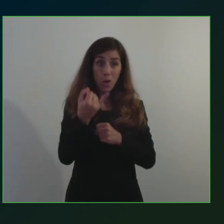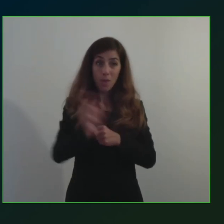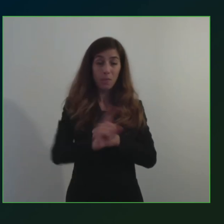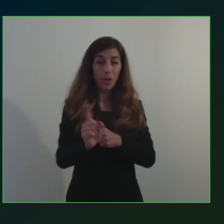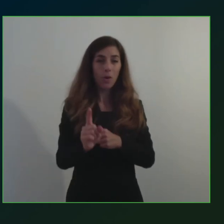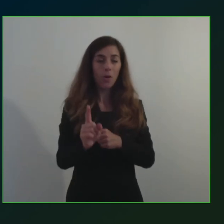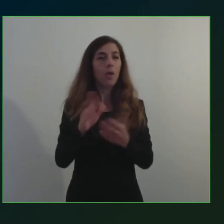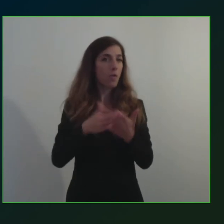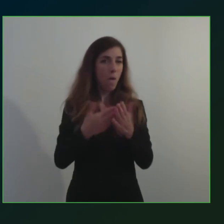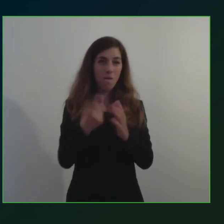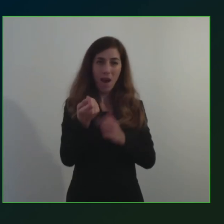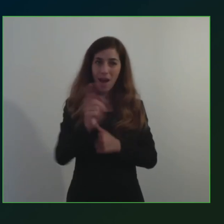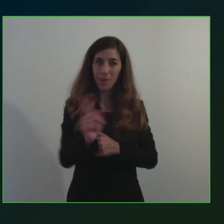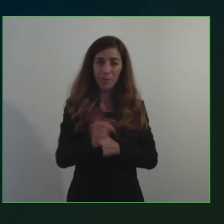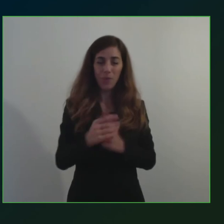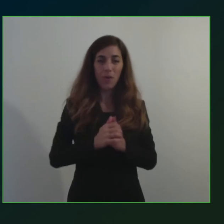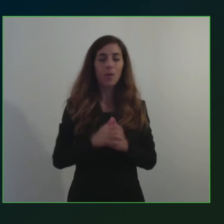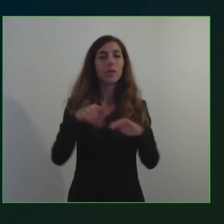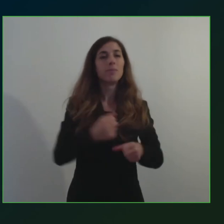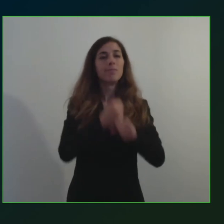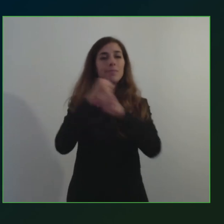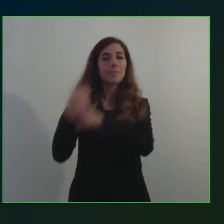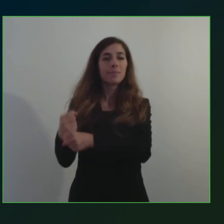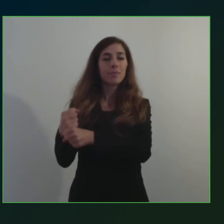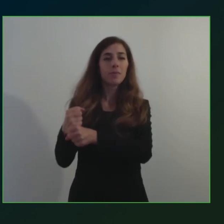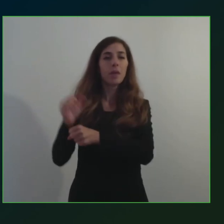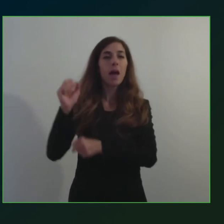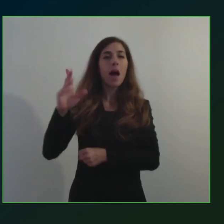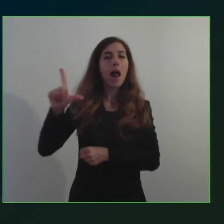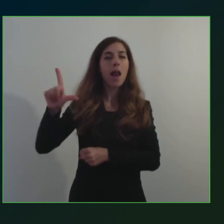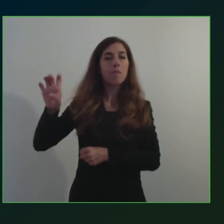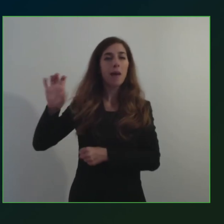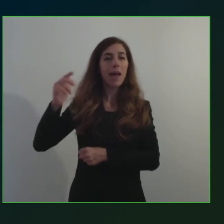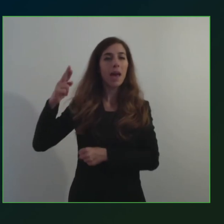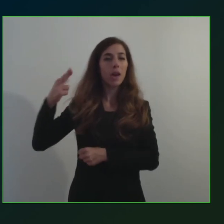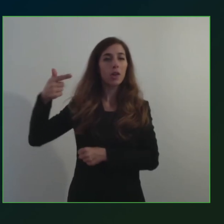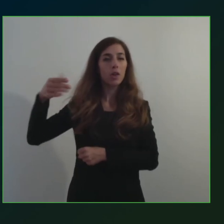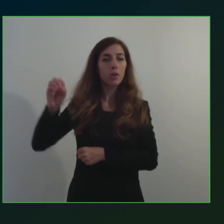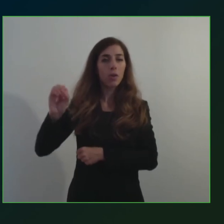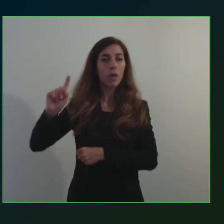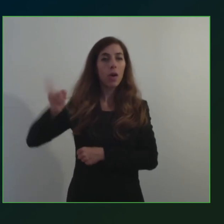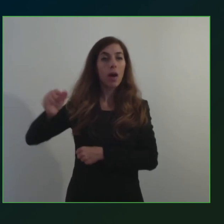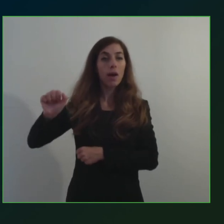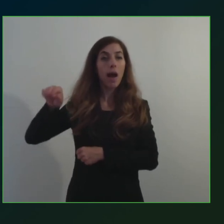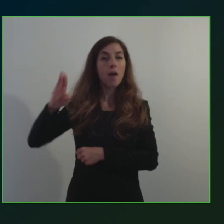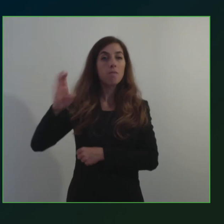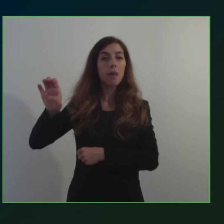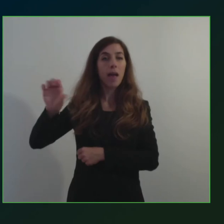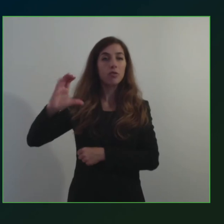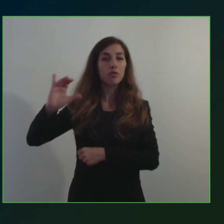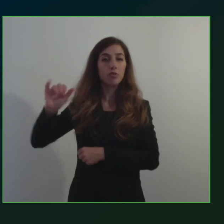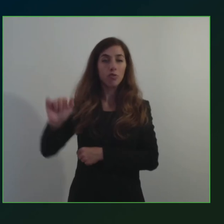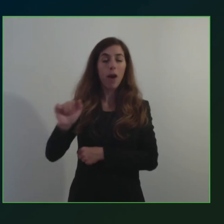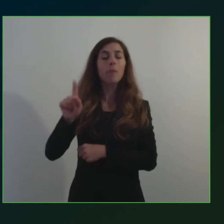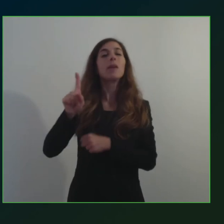darei la parola adesso ad Alberto Gambescia che è amministratore unico di Studiare Sviluppo Studiare Sviluppo è una società del MEF che si